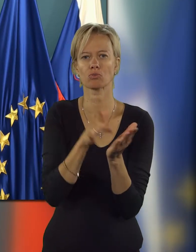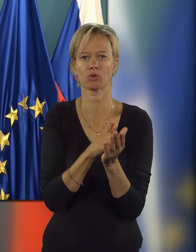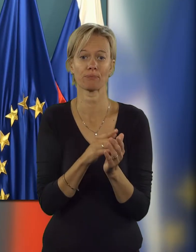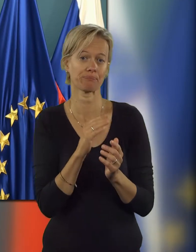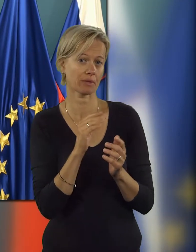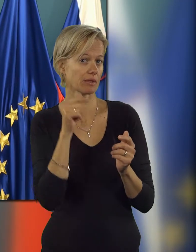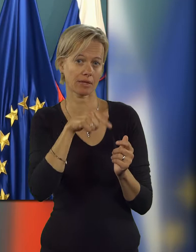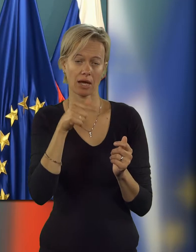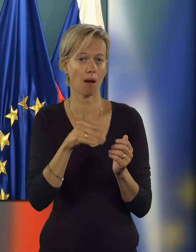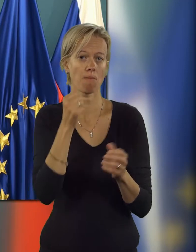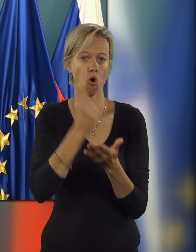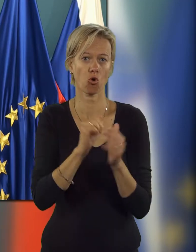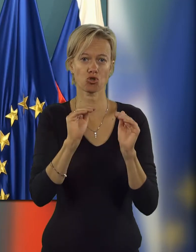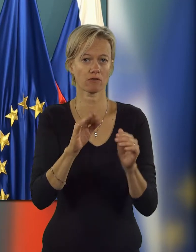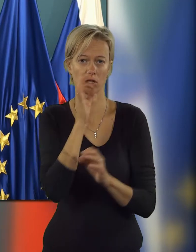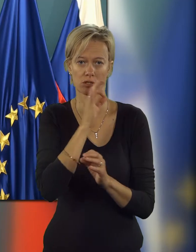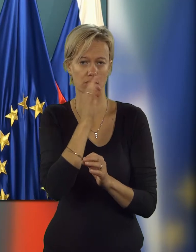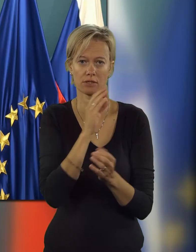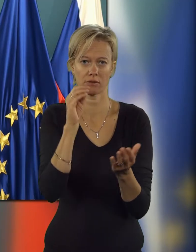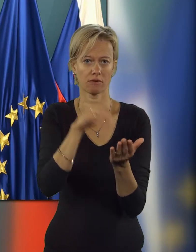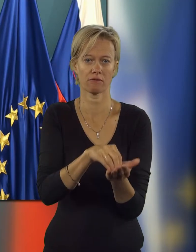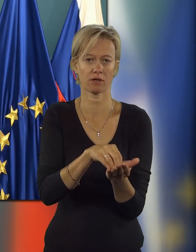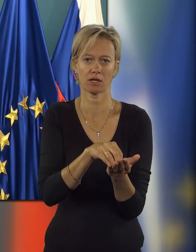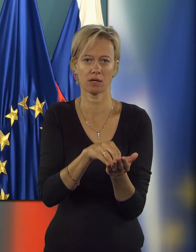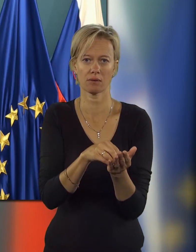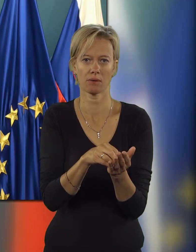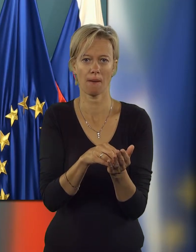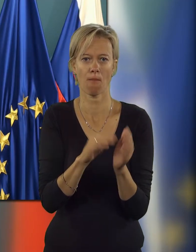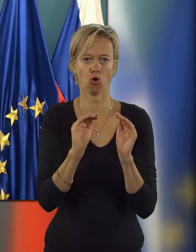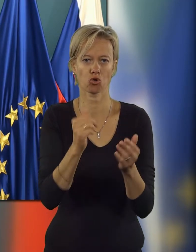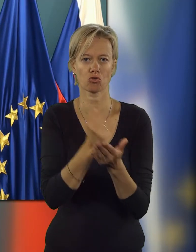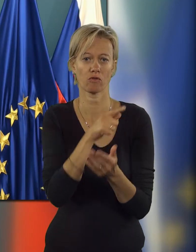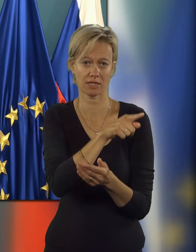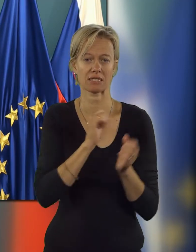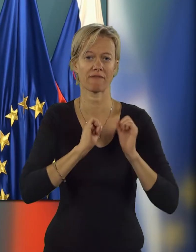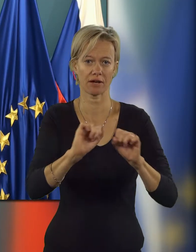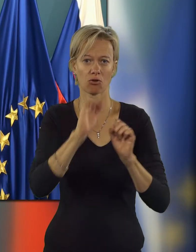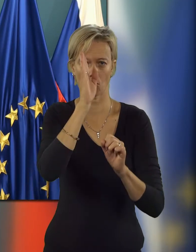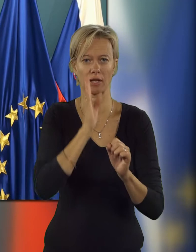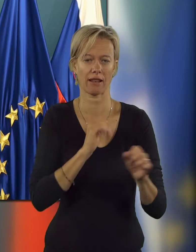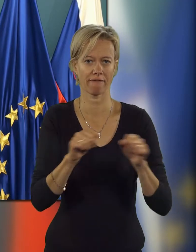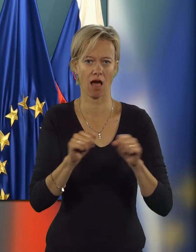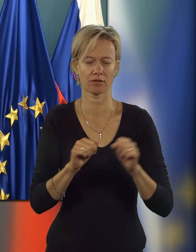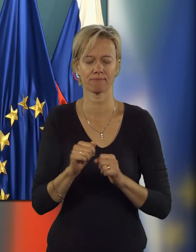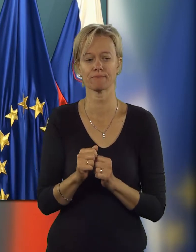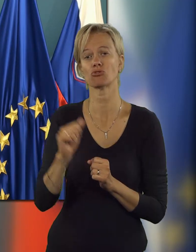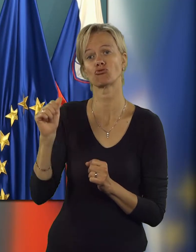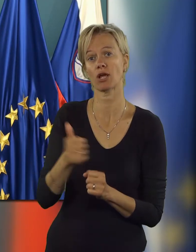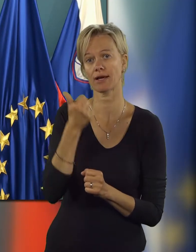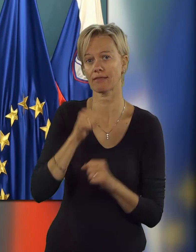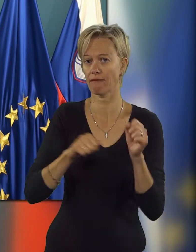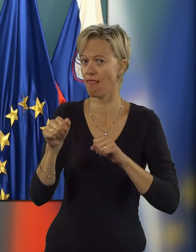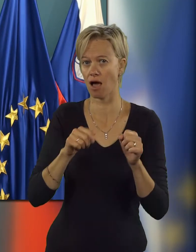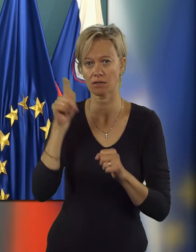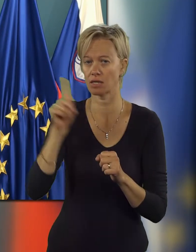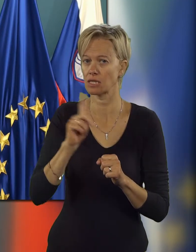tega poroštva ni v prospektu. To ste zavrnili v ponedeljek na vladi. Še enkrat, na